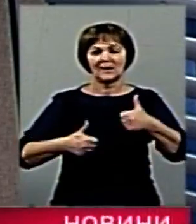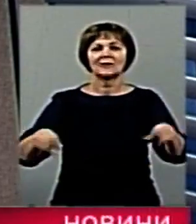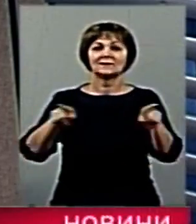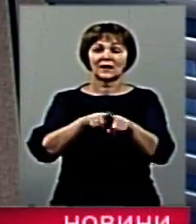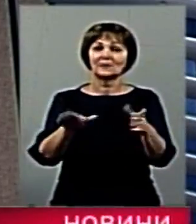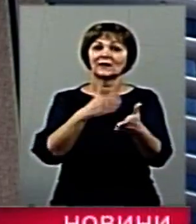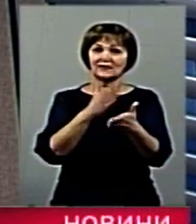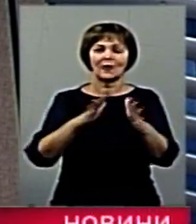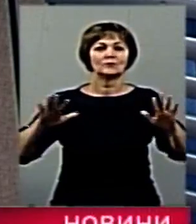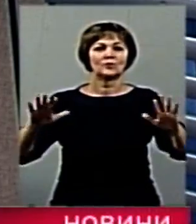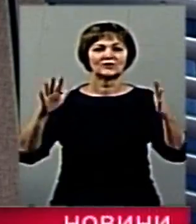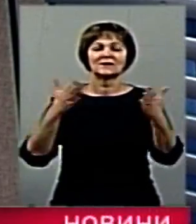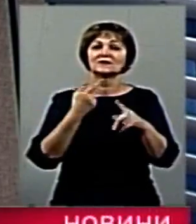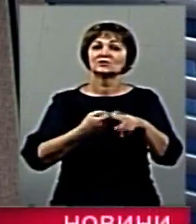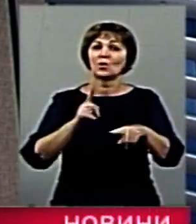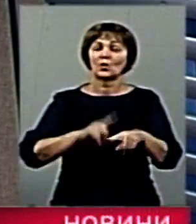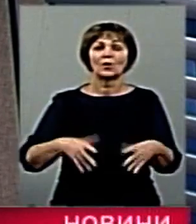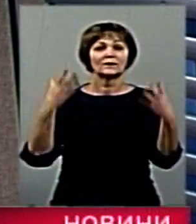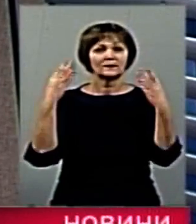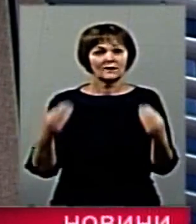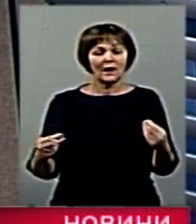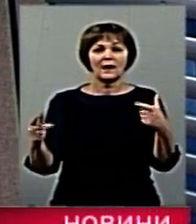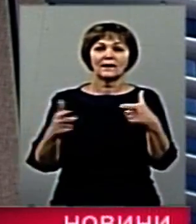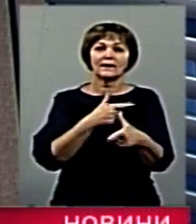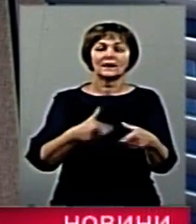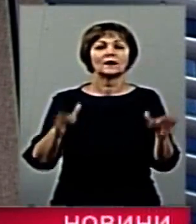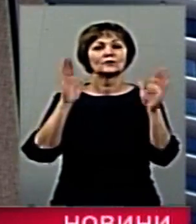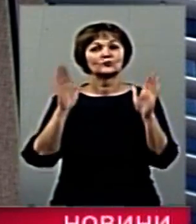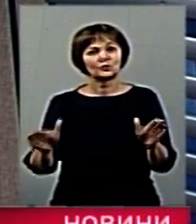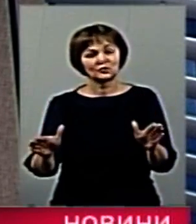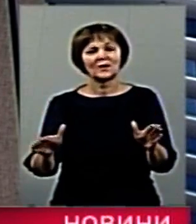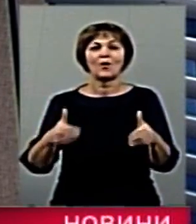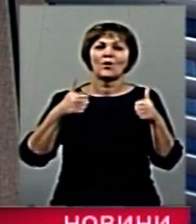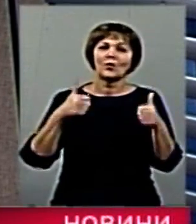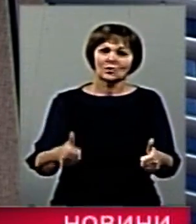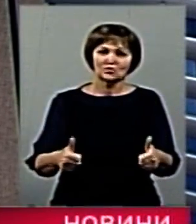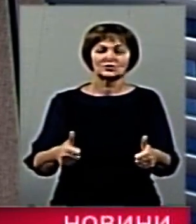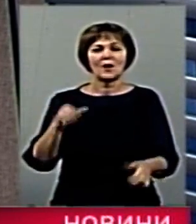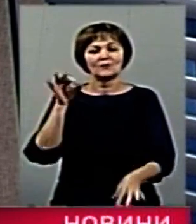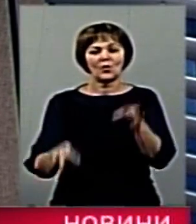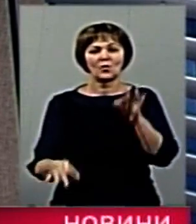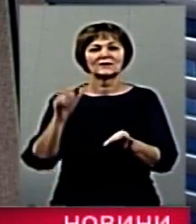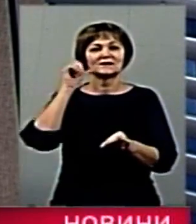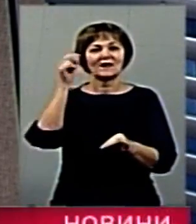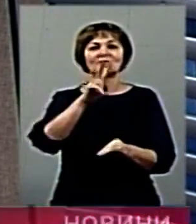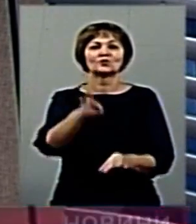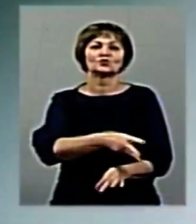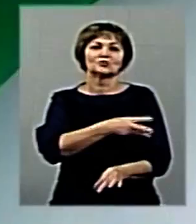Такими є події цього дня. Чи сприятиме погода тим, хто має намір завтра купатися у водоймах, дізнайтеся за мить. До побачення.